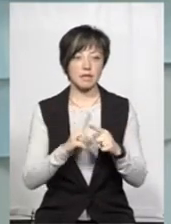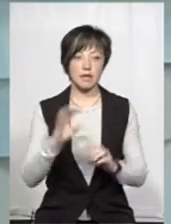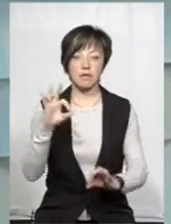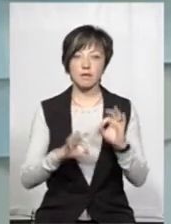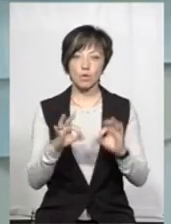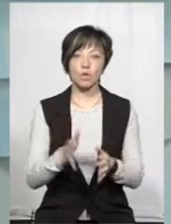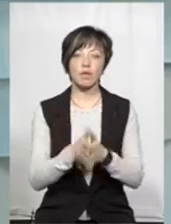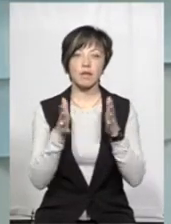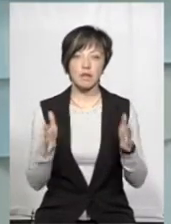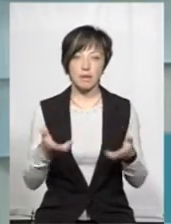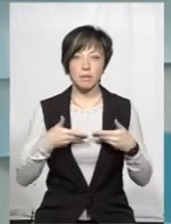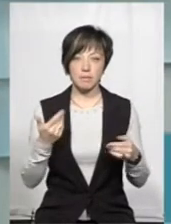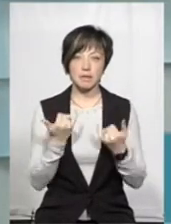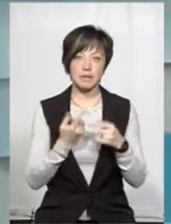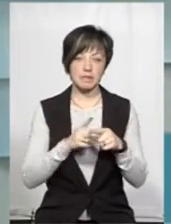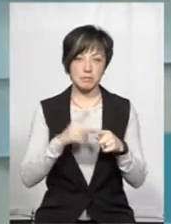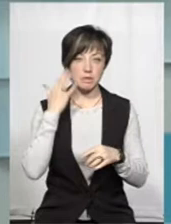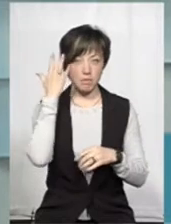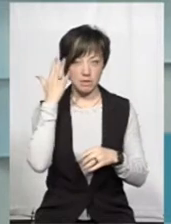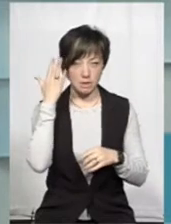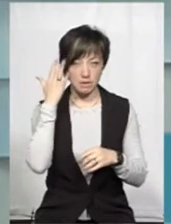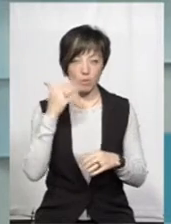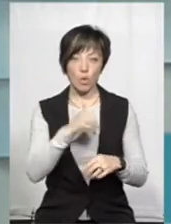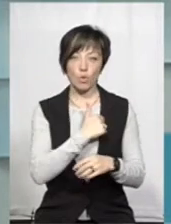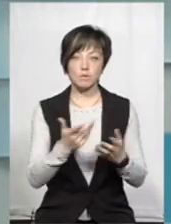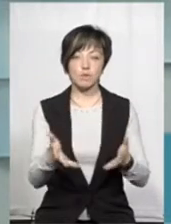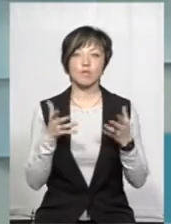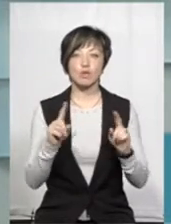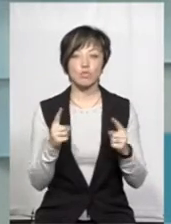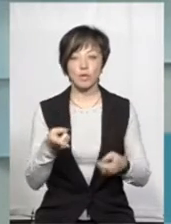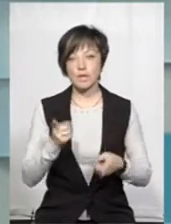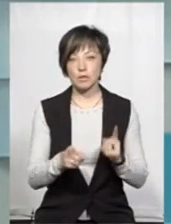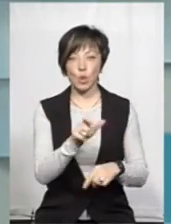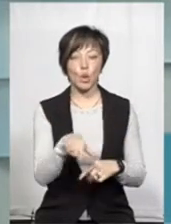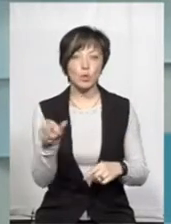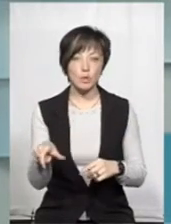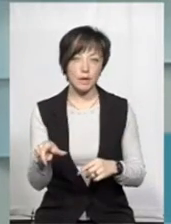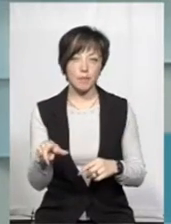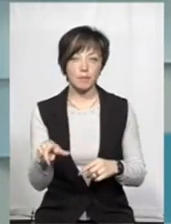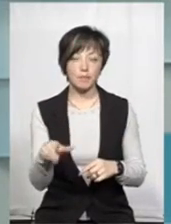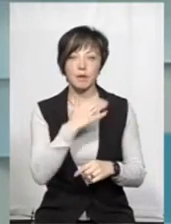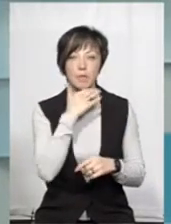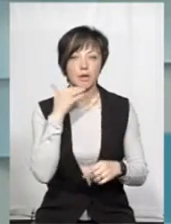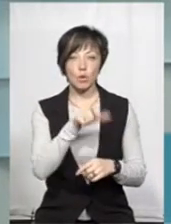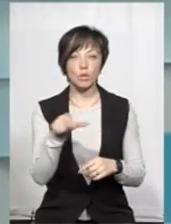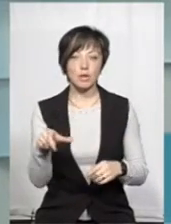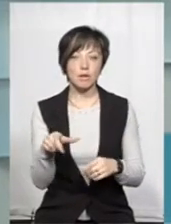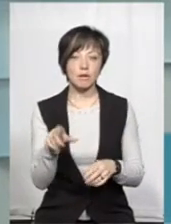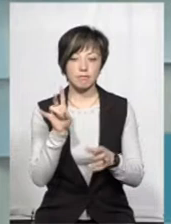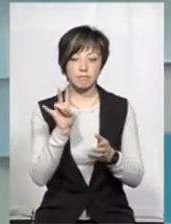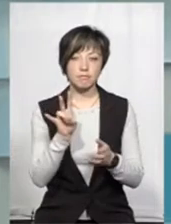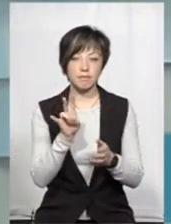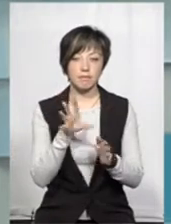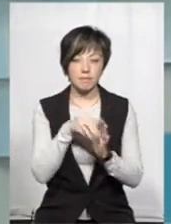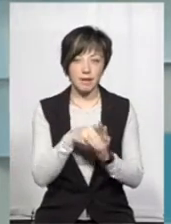цей відсоток дуже великий, і ми над цим замислилися. Ми хочемо з'ясувати, чому, ну, дійсно, багатьох людей живе якась така